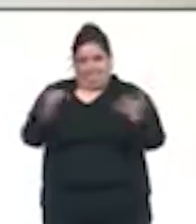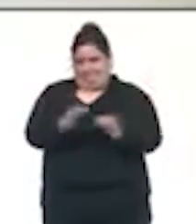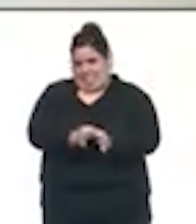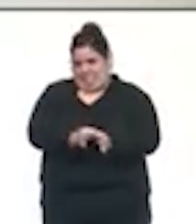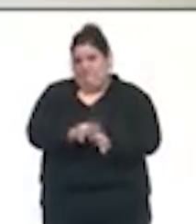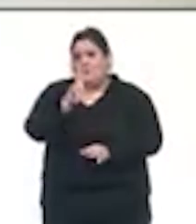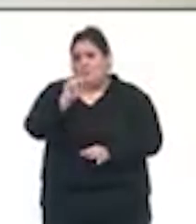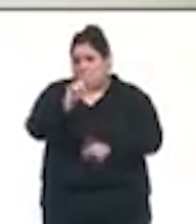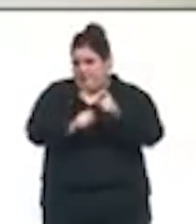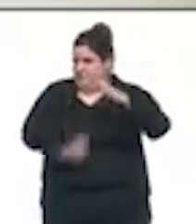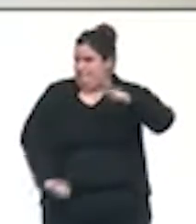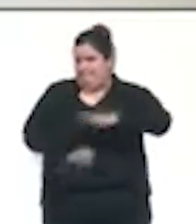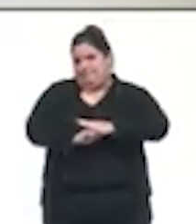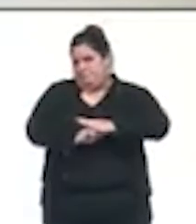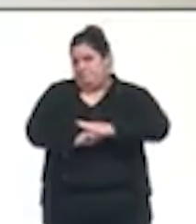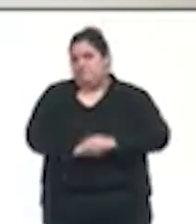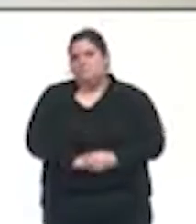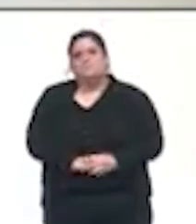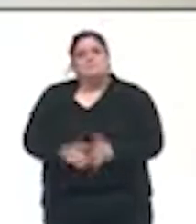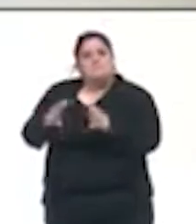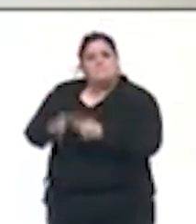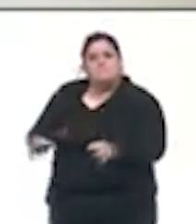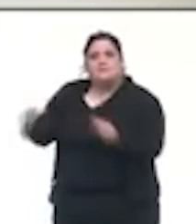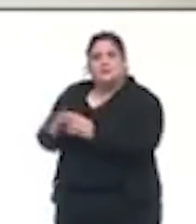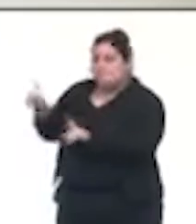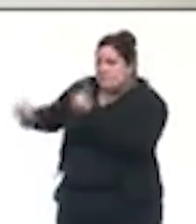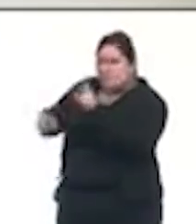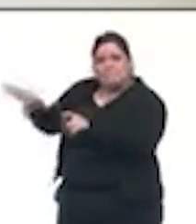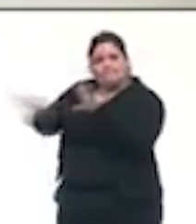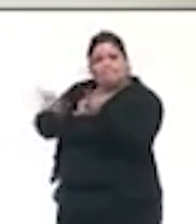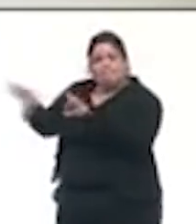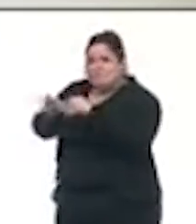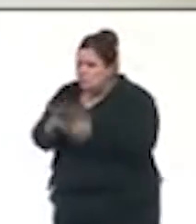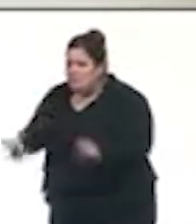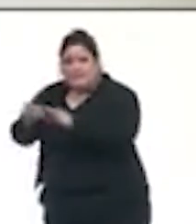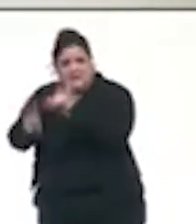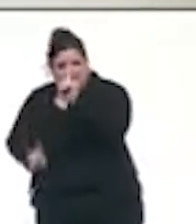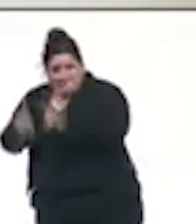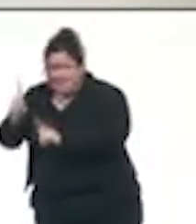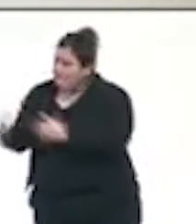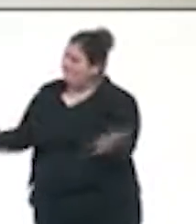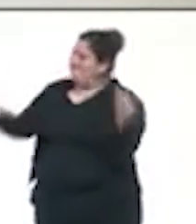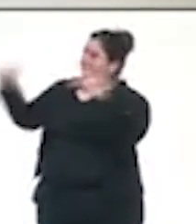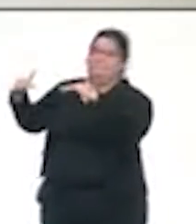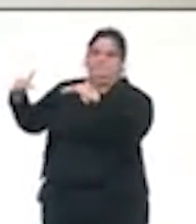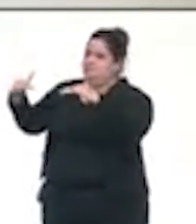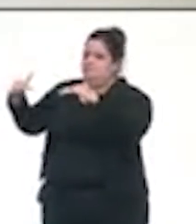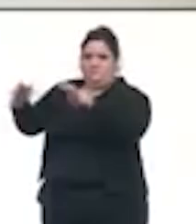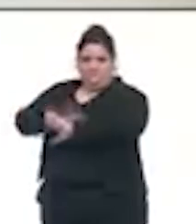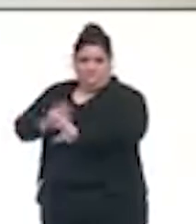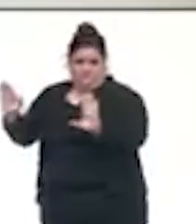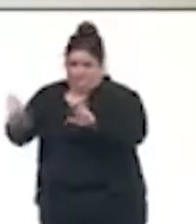de 30 personnes. Les salles polyvalentes, les salles des fêtes et les autres établissements recevant ce type d'événements devront